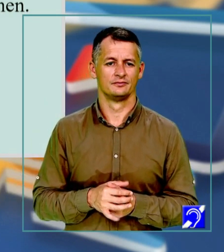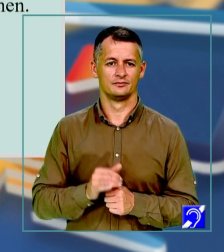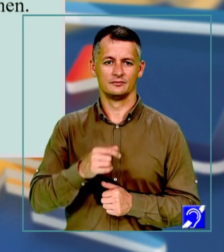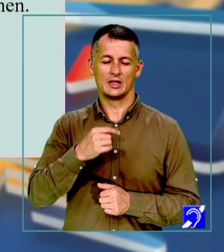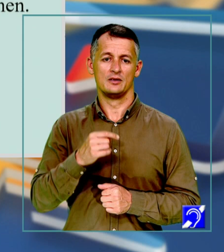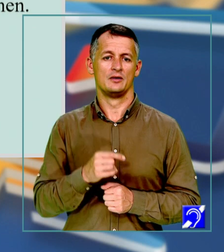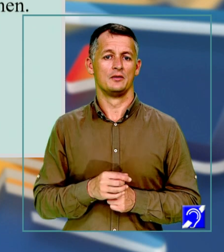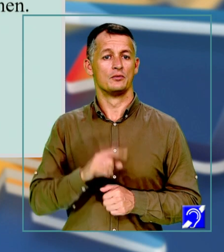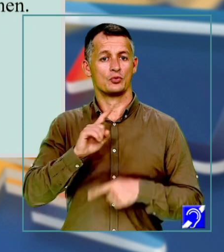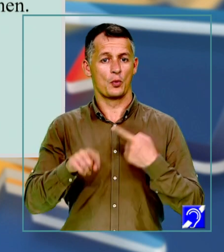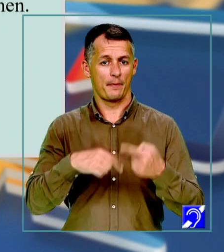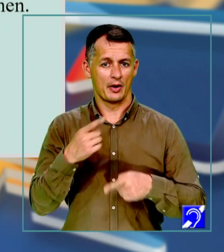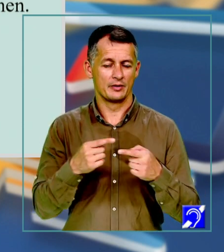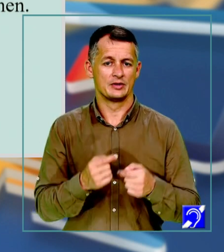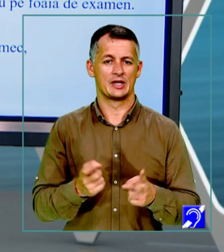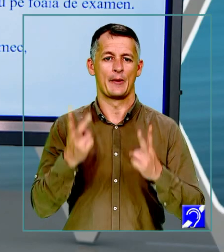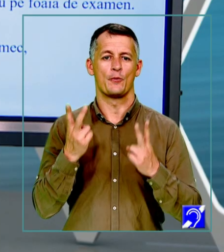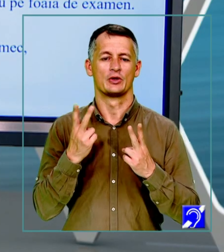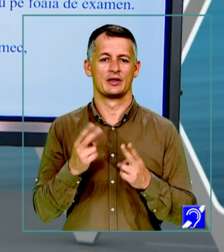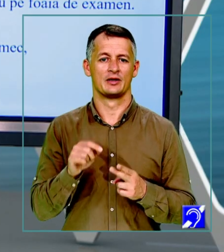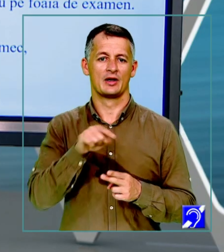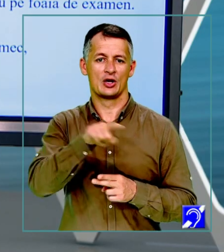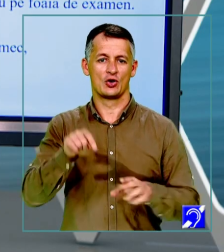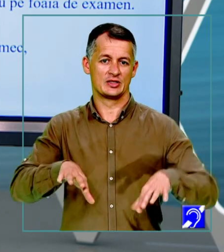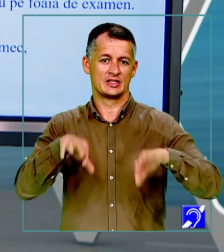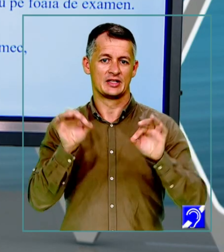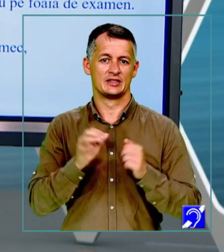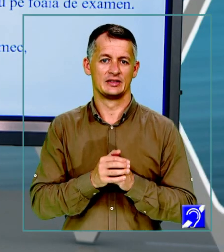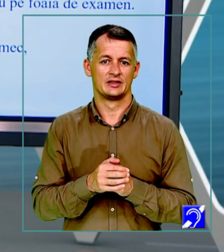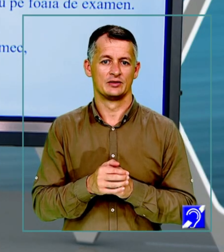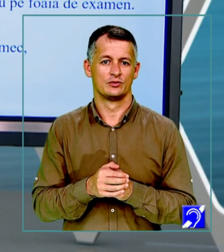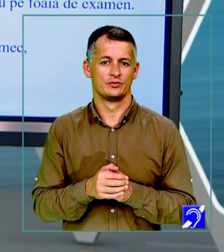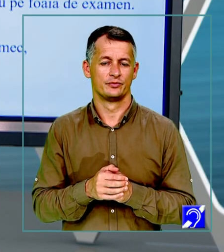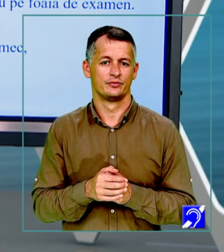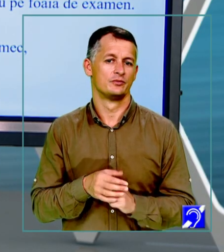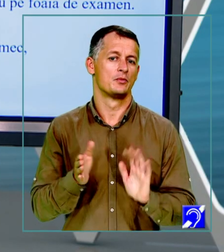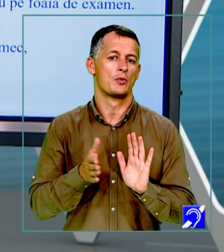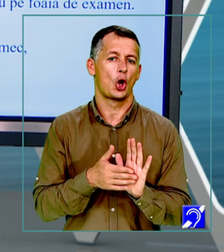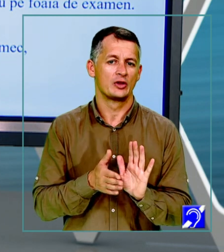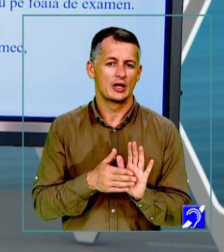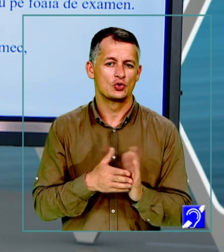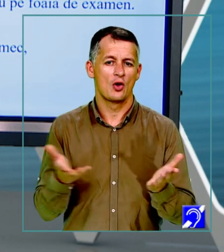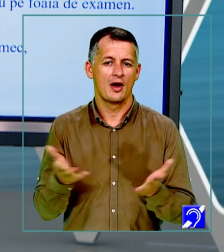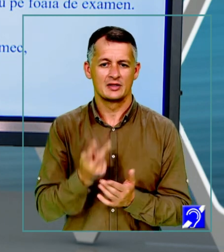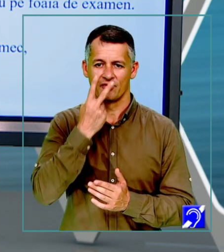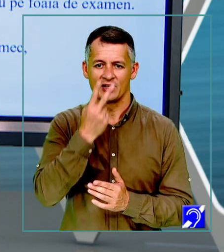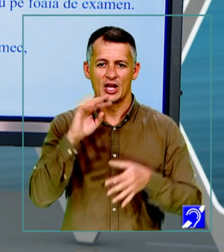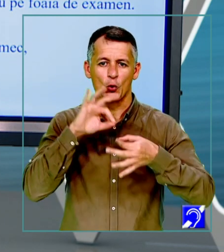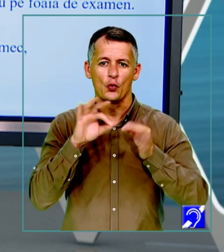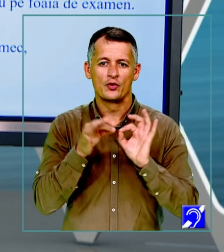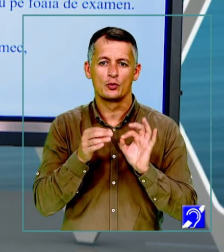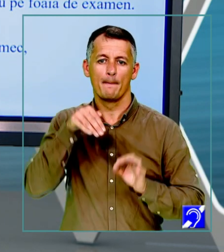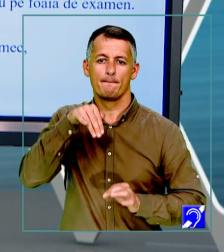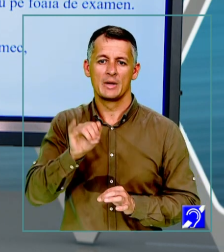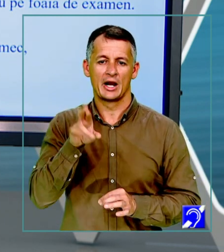dicționar. Apoi, este important să identific contextul în care apare cuvântul miraj.